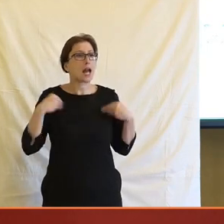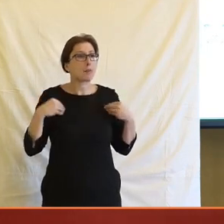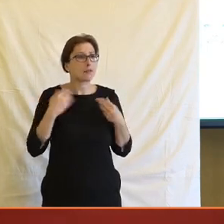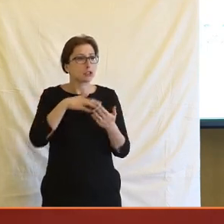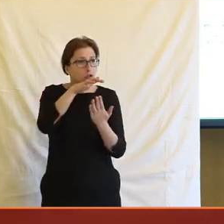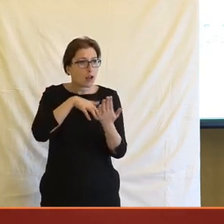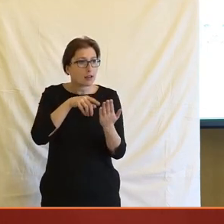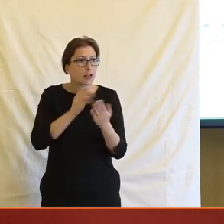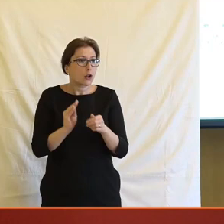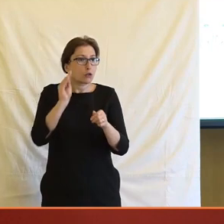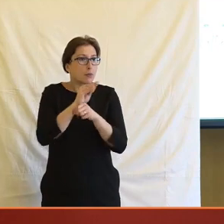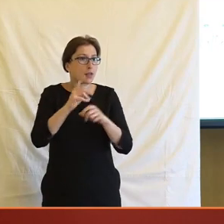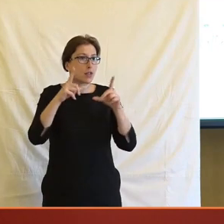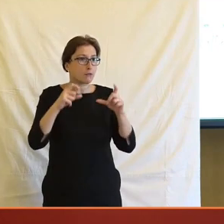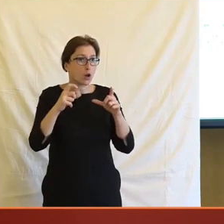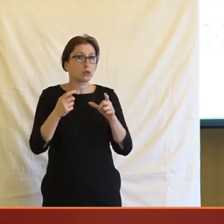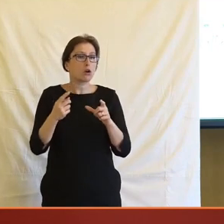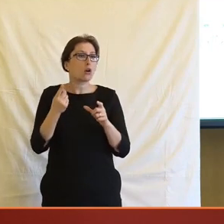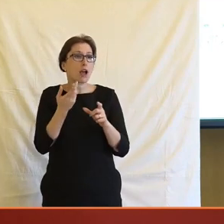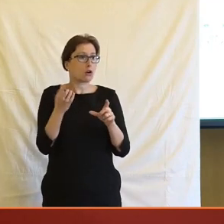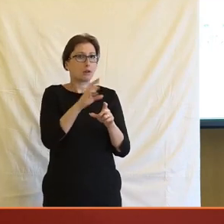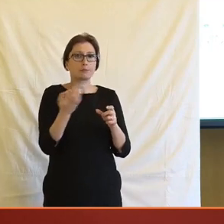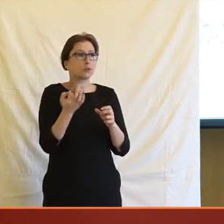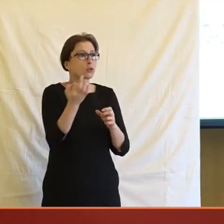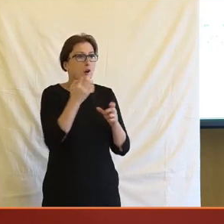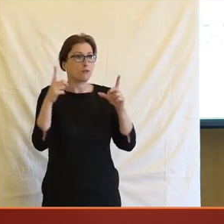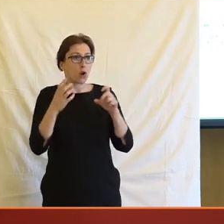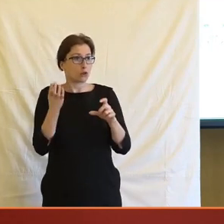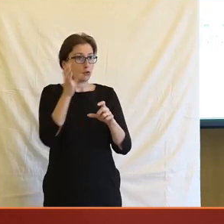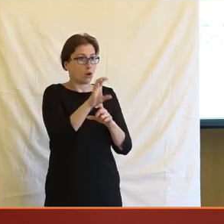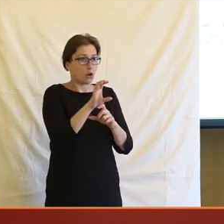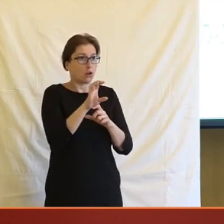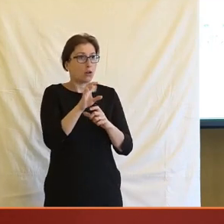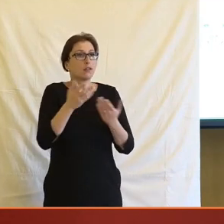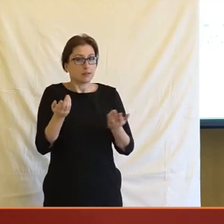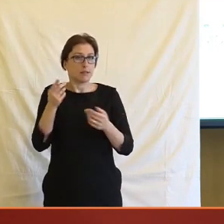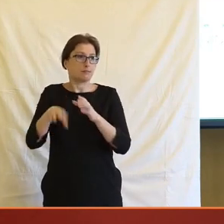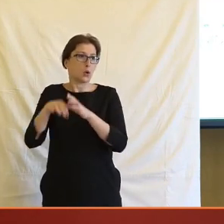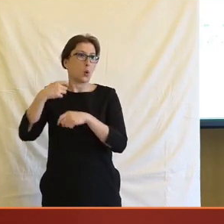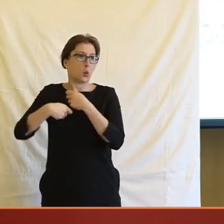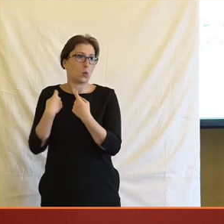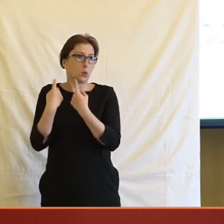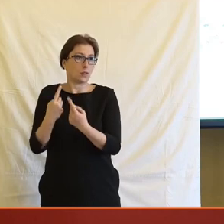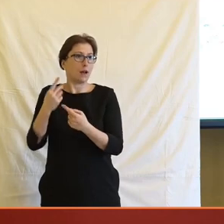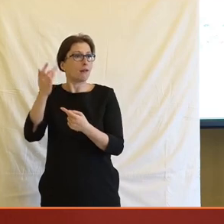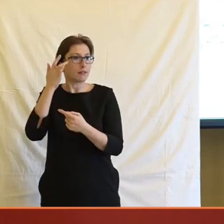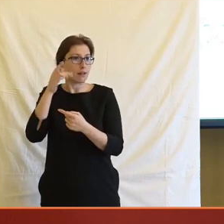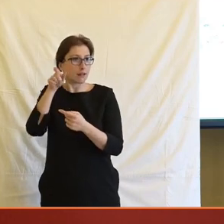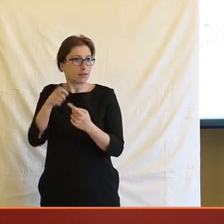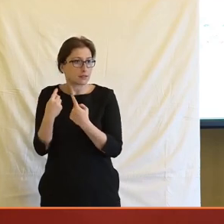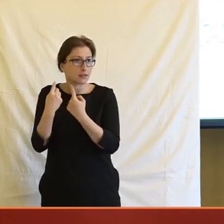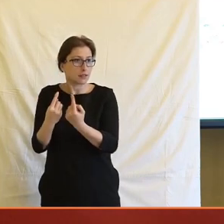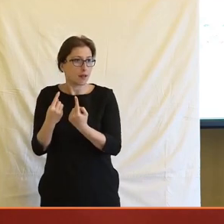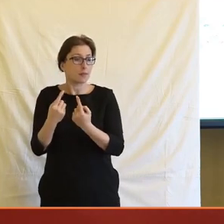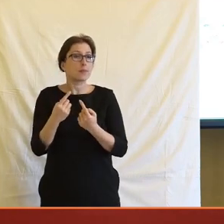článek, tak doplníme o tady tu formu ilustrační fotografie. Kde by jinak skončila ilustrační fotografie, řeknu nějaká generická z fotobanky,